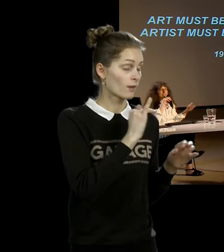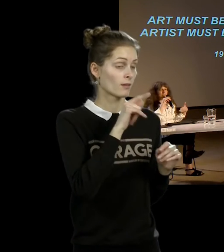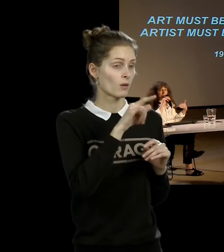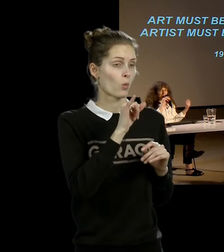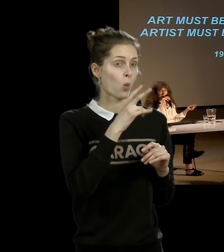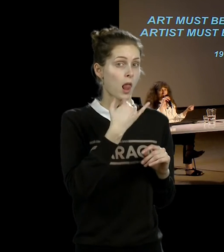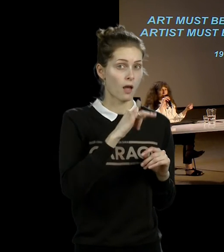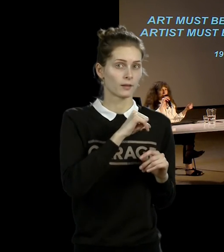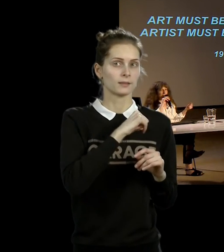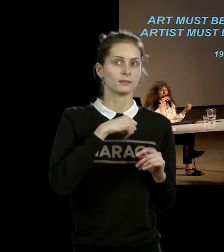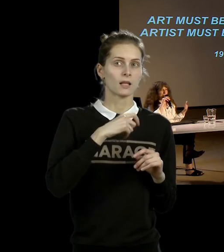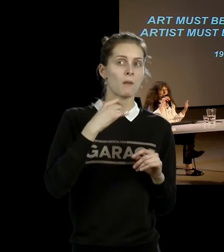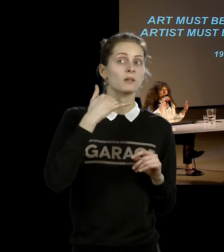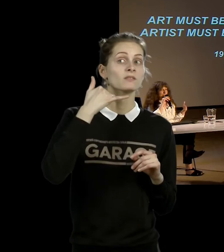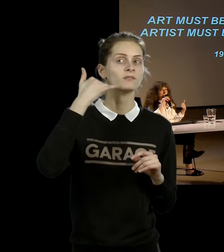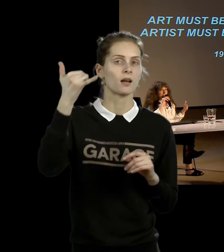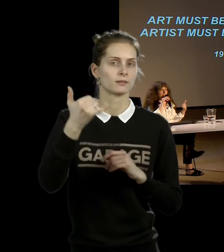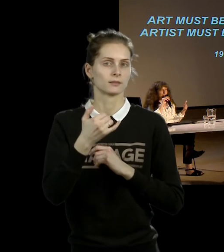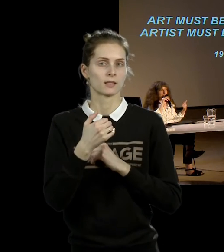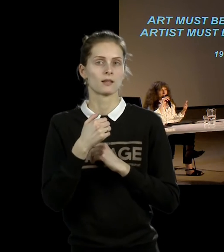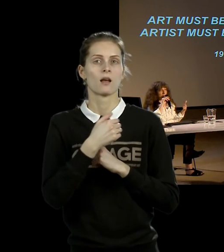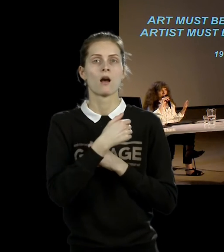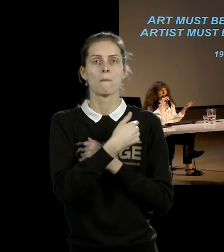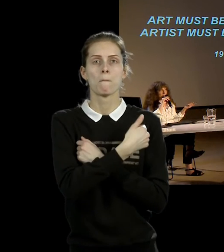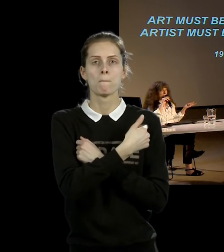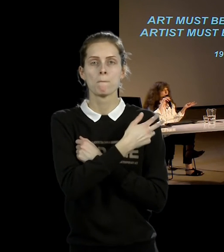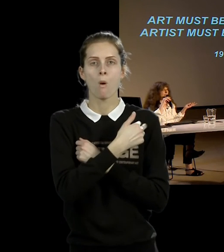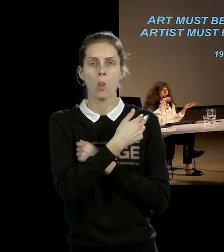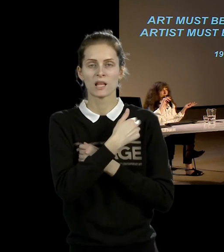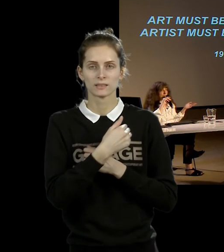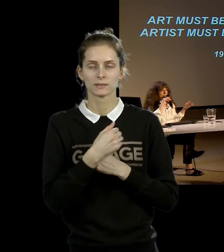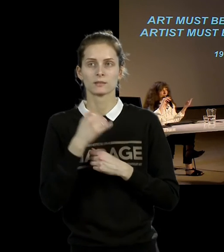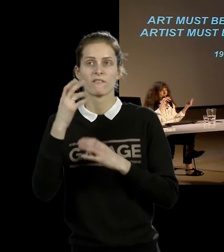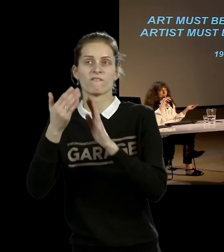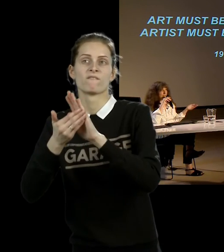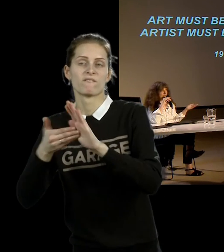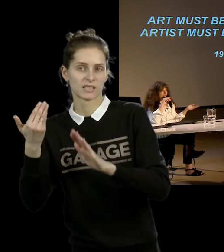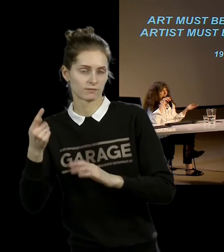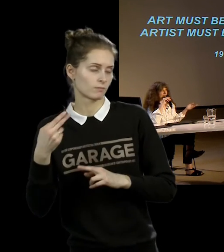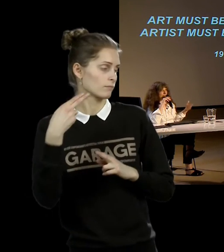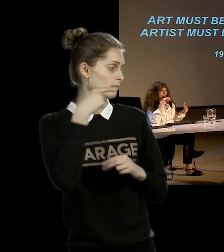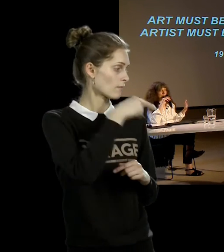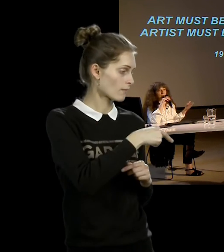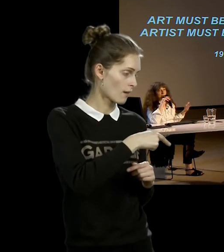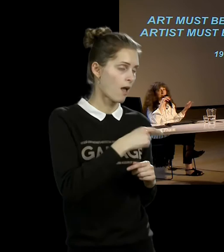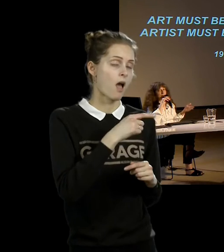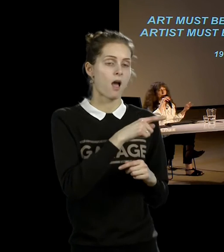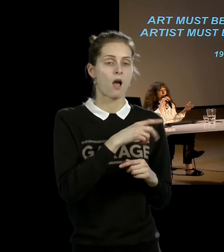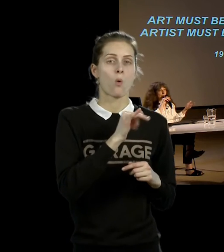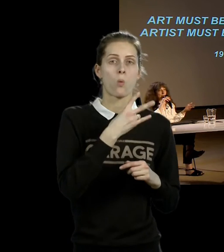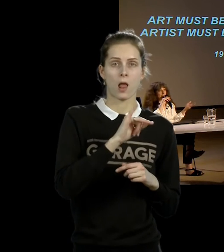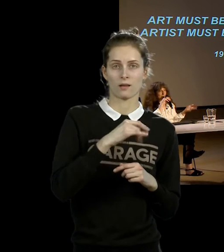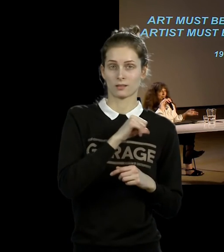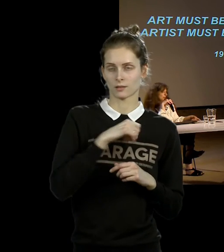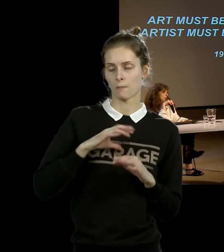Улай объяснил, что это был перформанс, и после этого он уехал, его не арестовали, но он, естественно, не